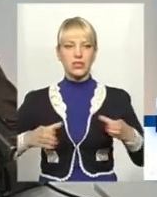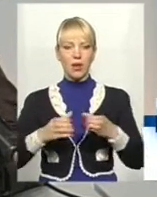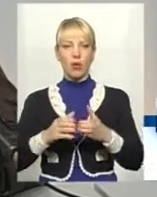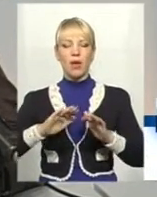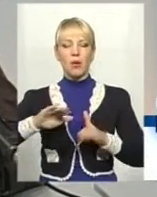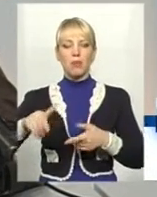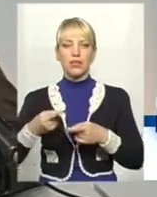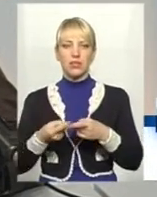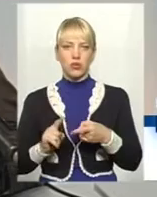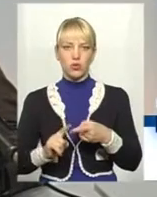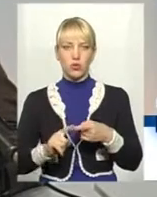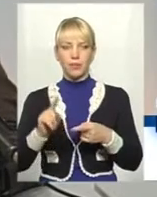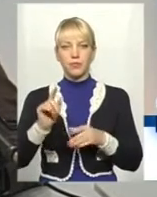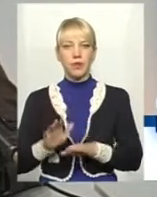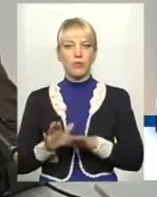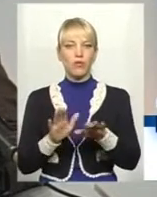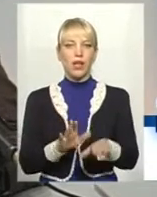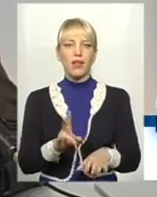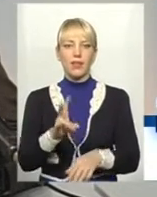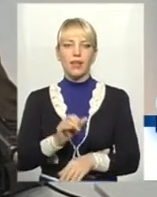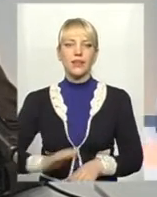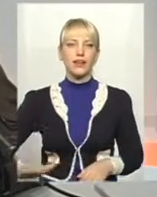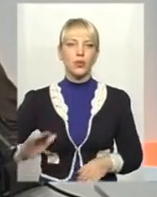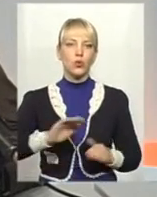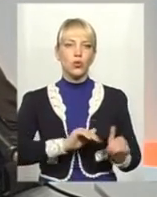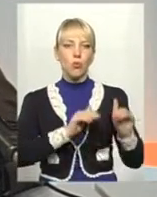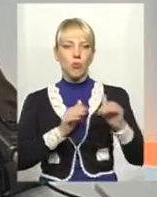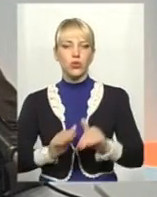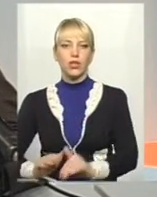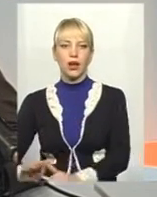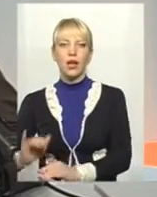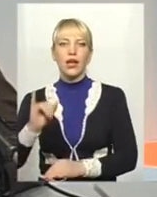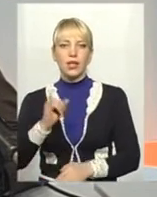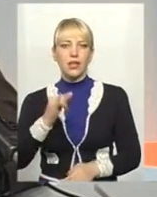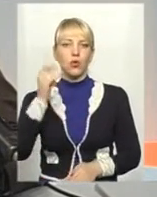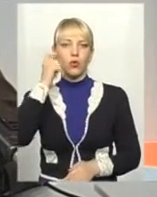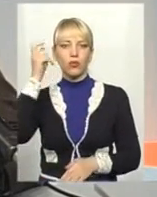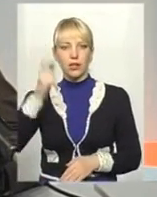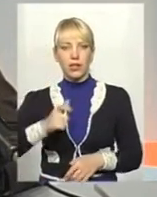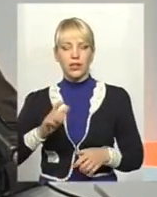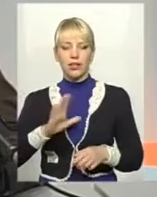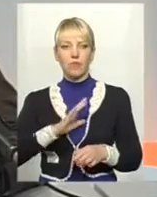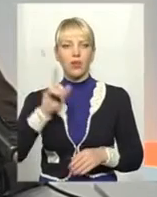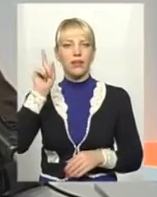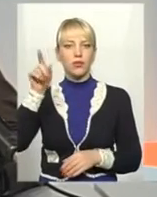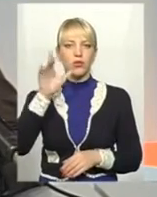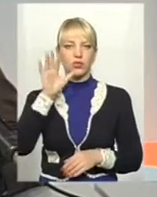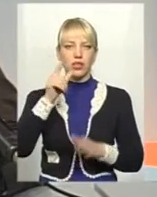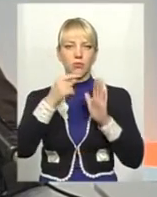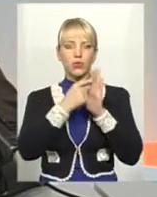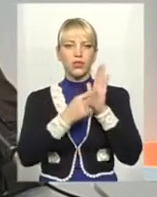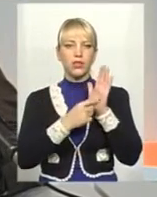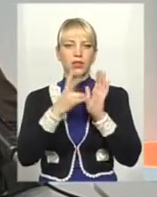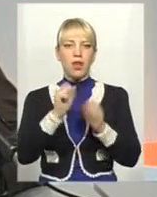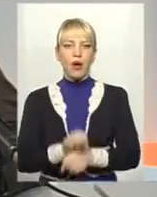він вже прибуває на територію Поділля. І Україна на той час була розділена на повстанські райони.